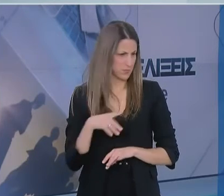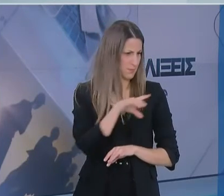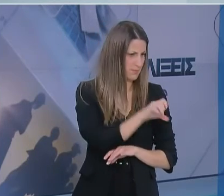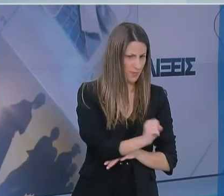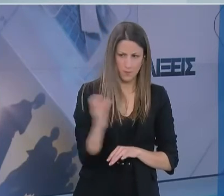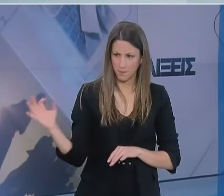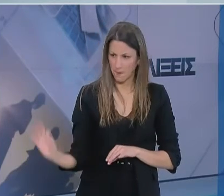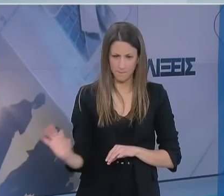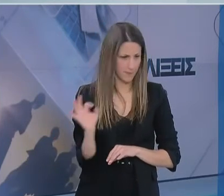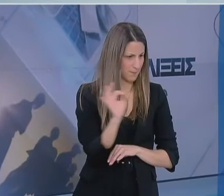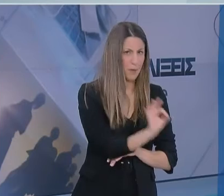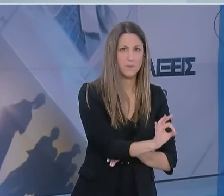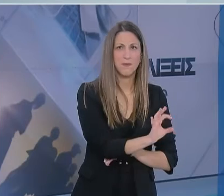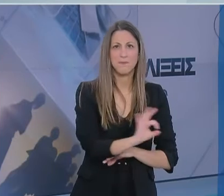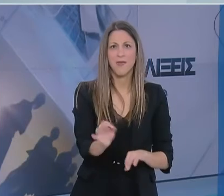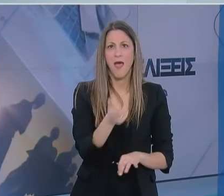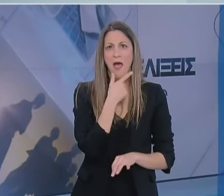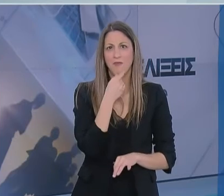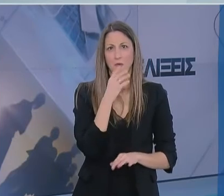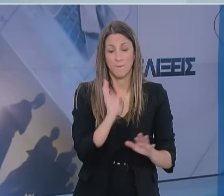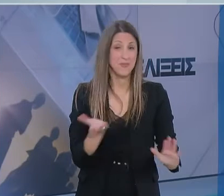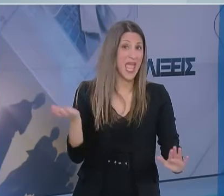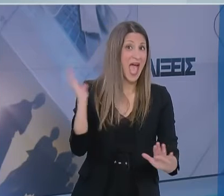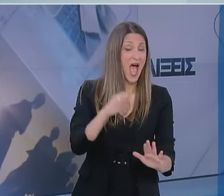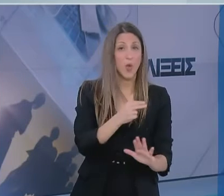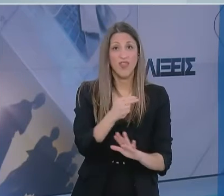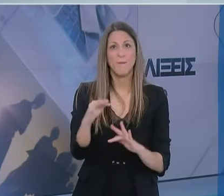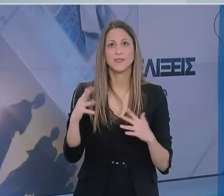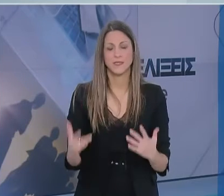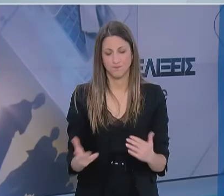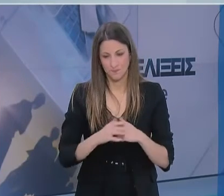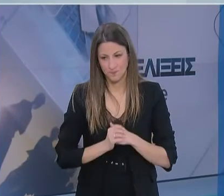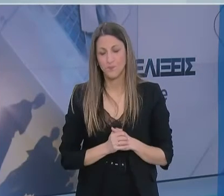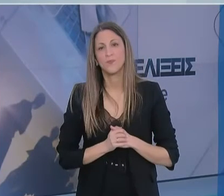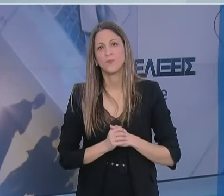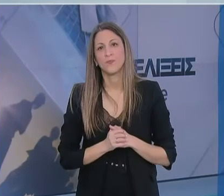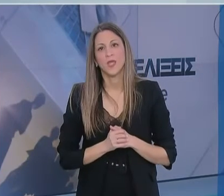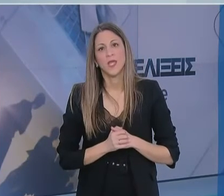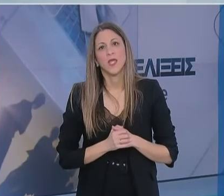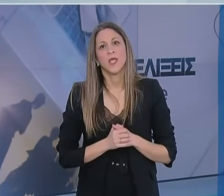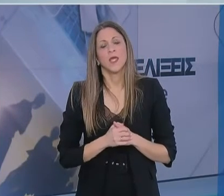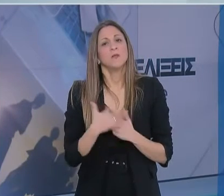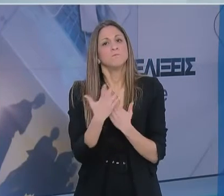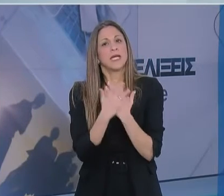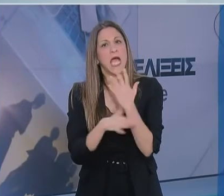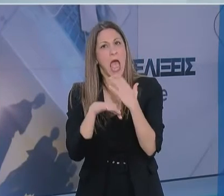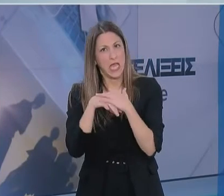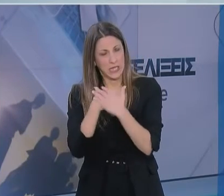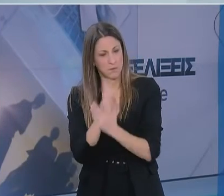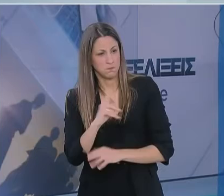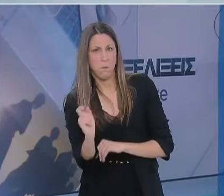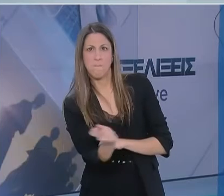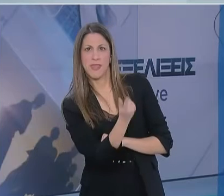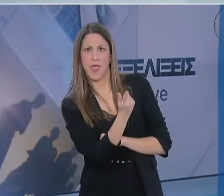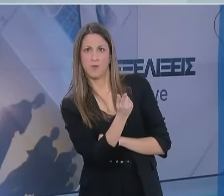ζήτημα είναι ότι ευραίως για δεδομένα μπορεί να απορρίψει το γάντι ή το καθαριστικό μαντιλάκι σε δημόσιους χώρους.